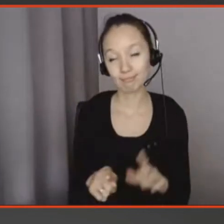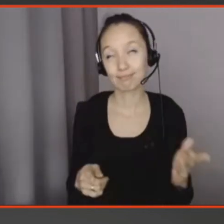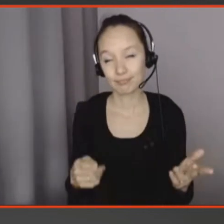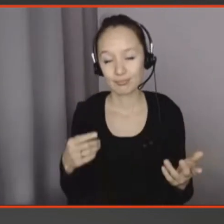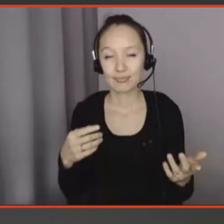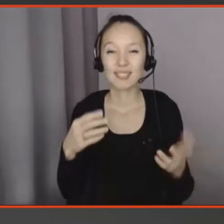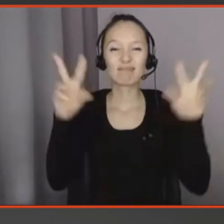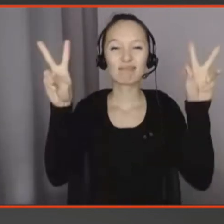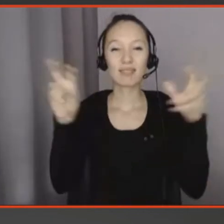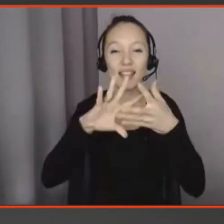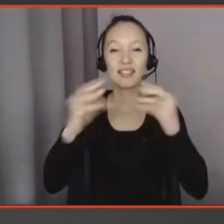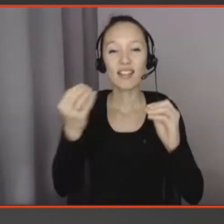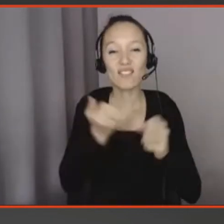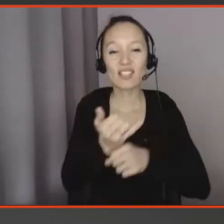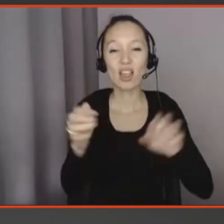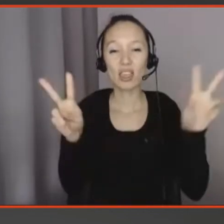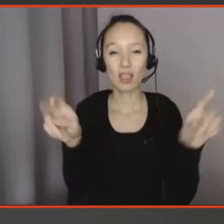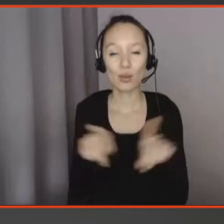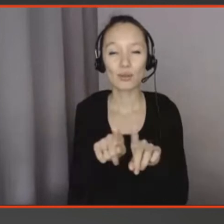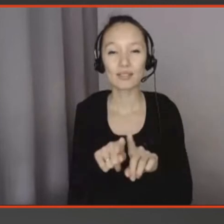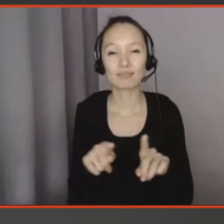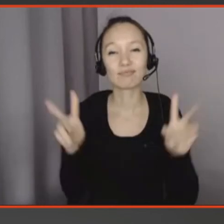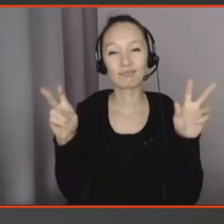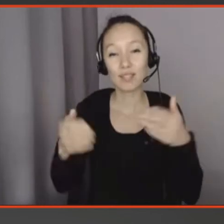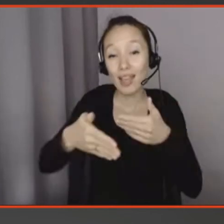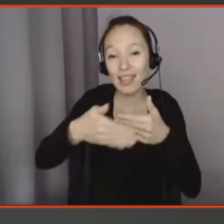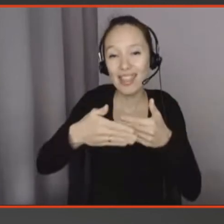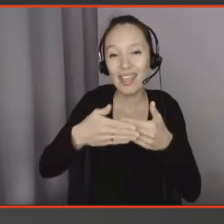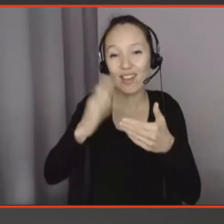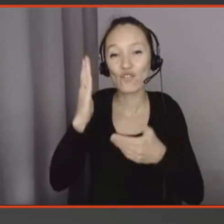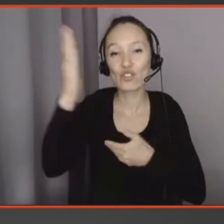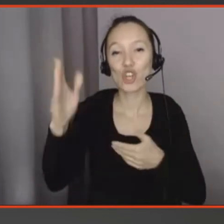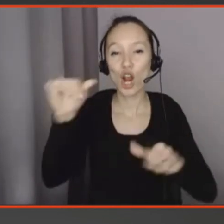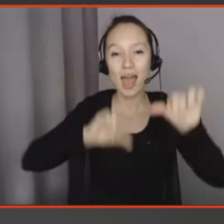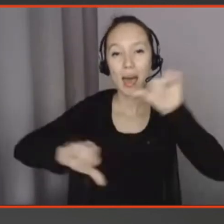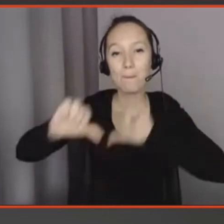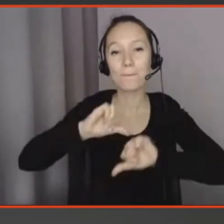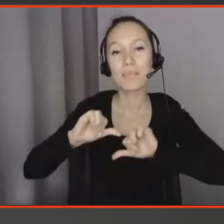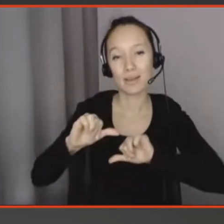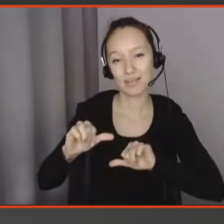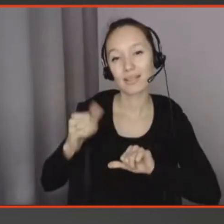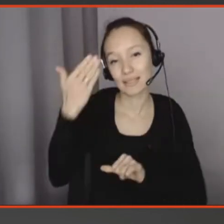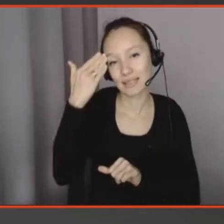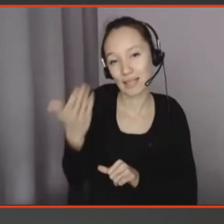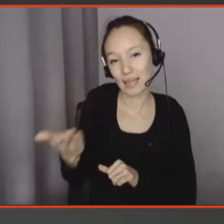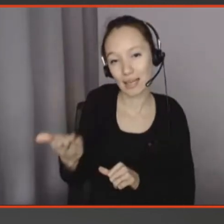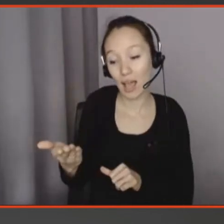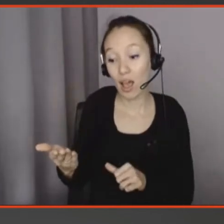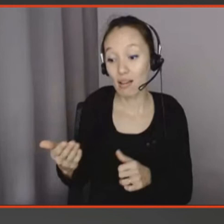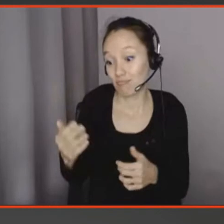il y a un laboratoire qui s'appelle le Near Future Lab qui se spécialise dans le fait d'imaginer des futurs proches